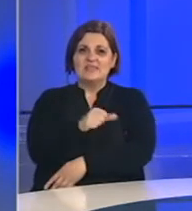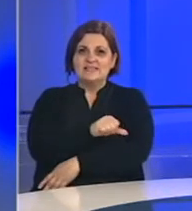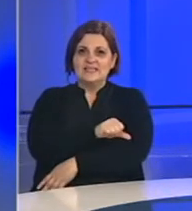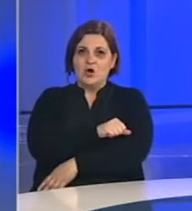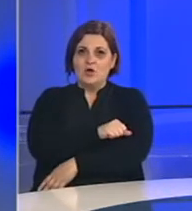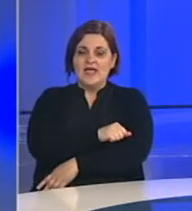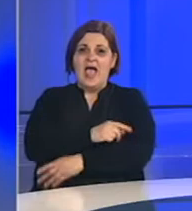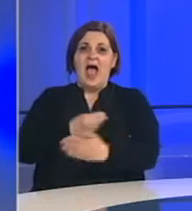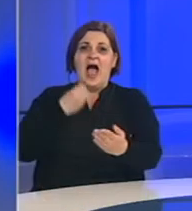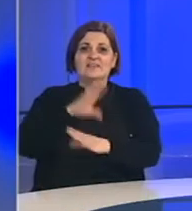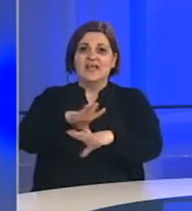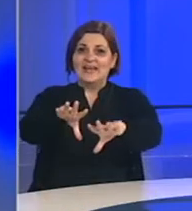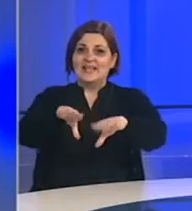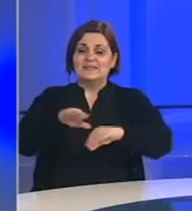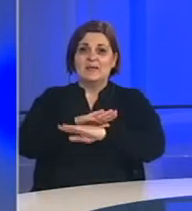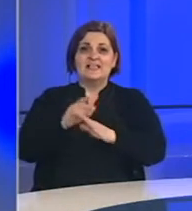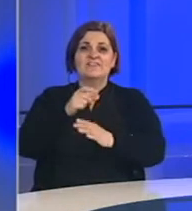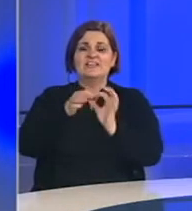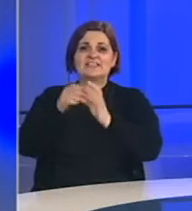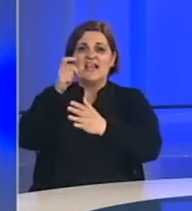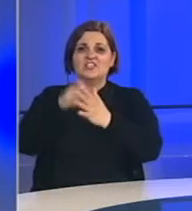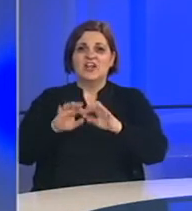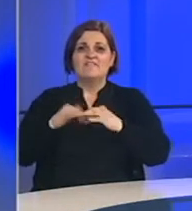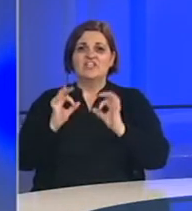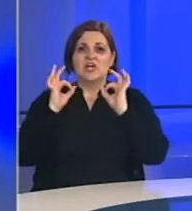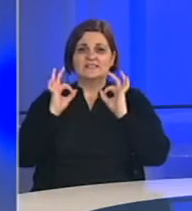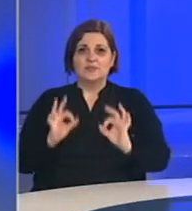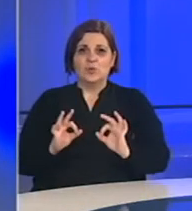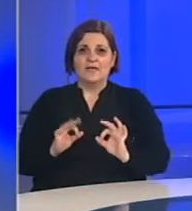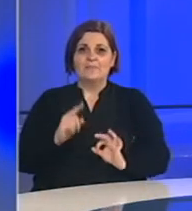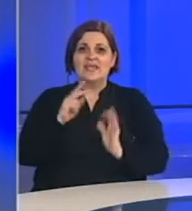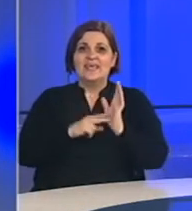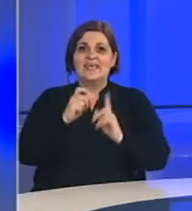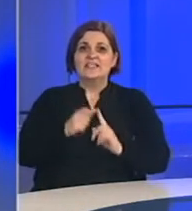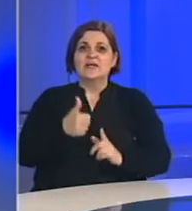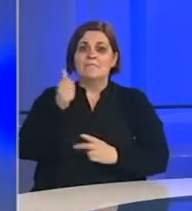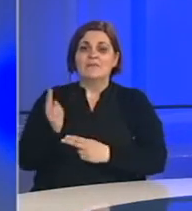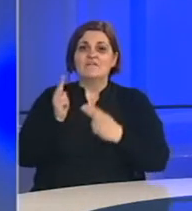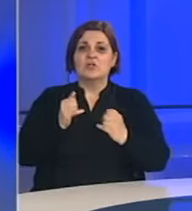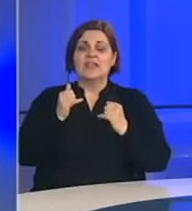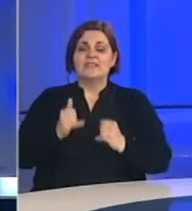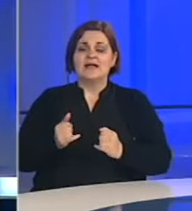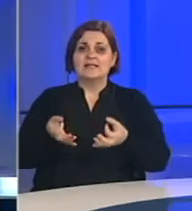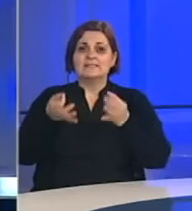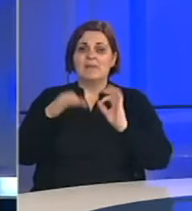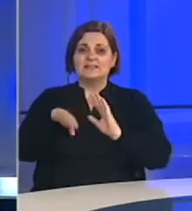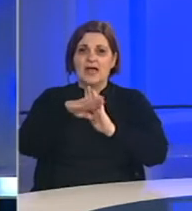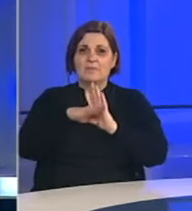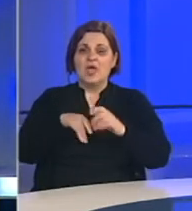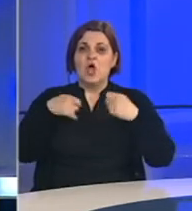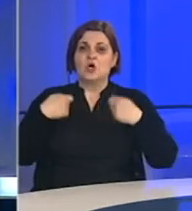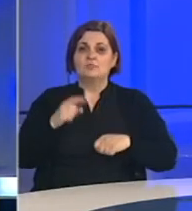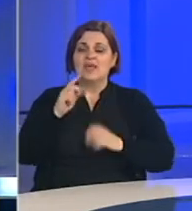godine. A izvještaje nisu prihvatile sve stalne članice Vijeća sigurnosti. Valentin Innsko, prvi je gost današnjeg specialnog programa.